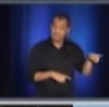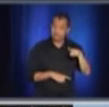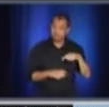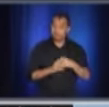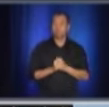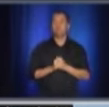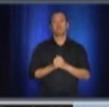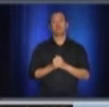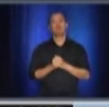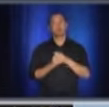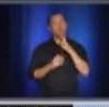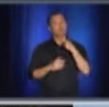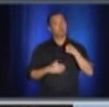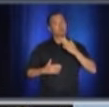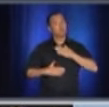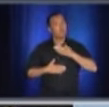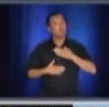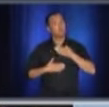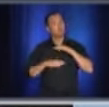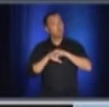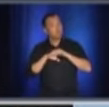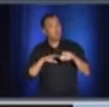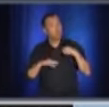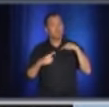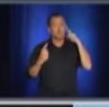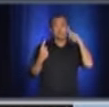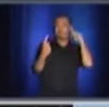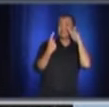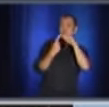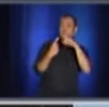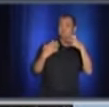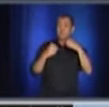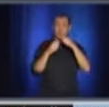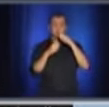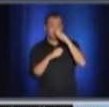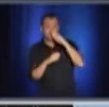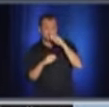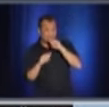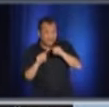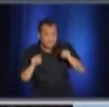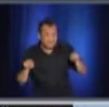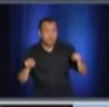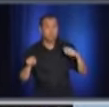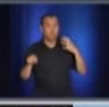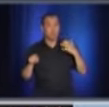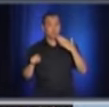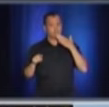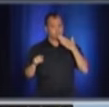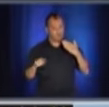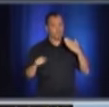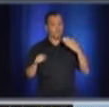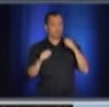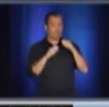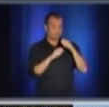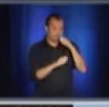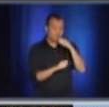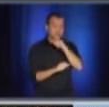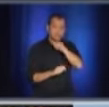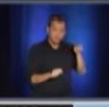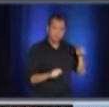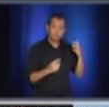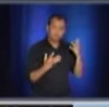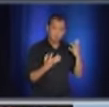objectif, je dirais en soi, d'avoir uniquement des tests, mais d'être capable de bien tester. C'est surtout d'avoir les